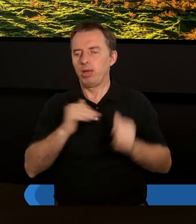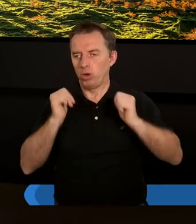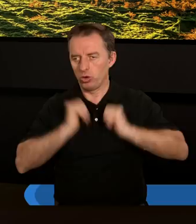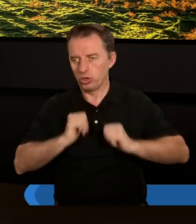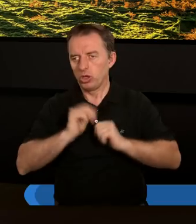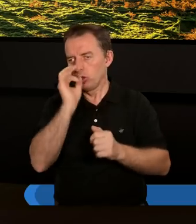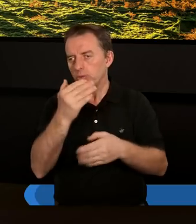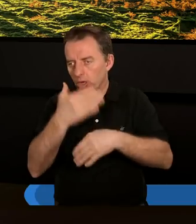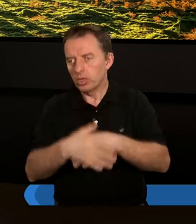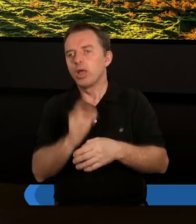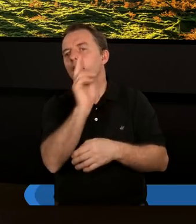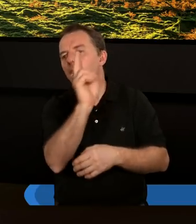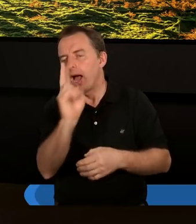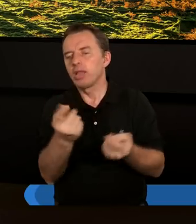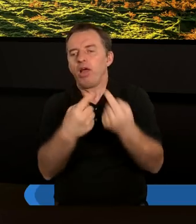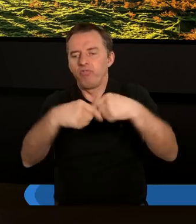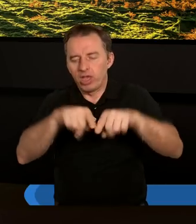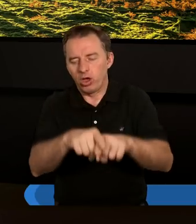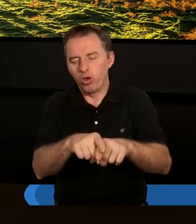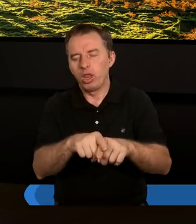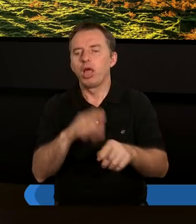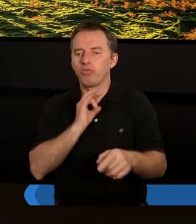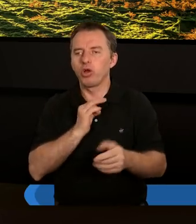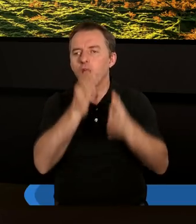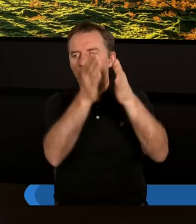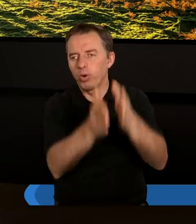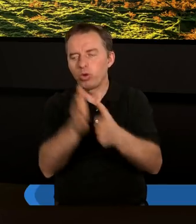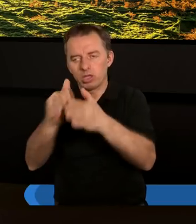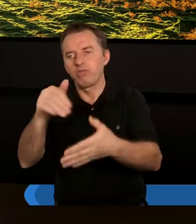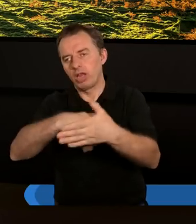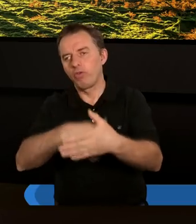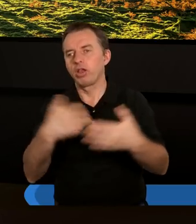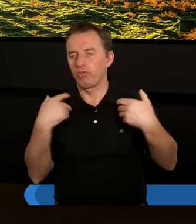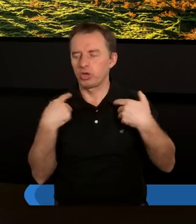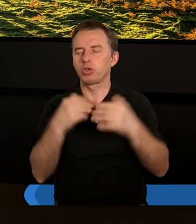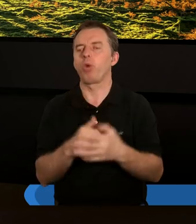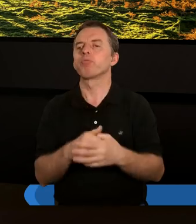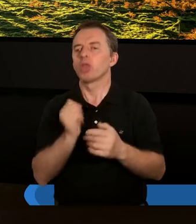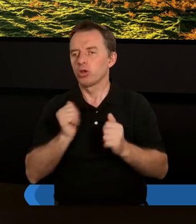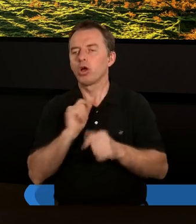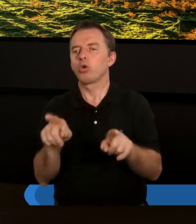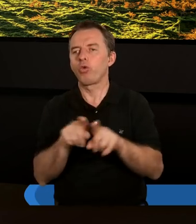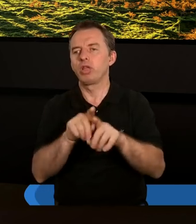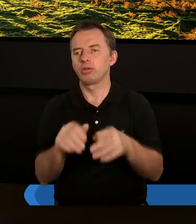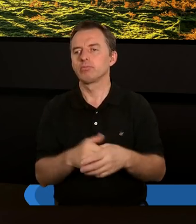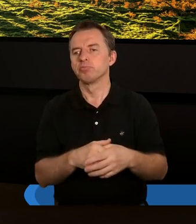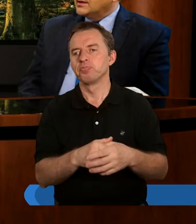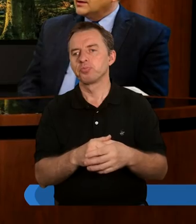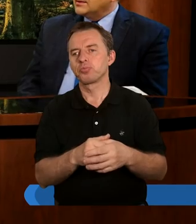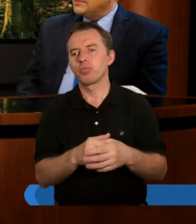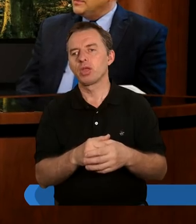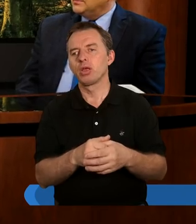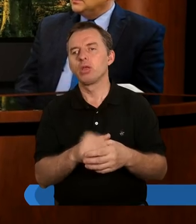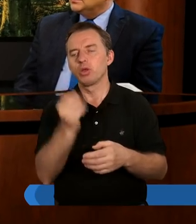oczekiwanie, że to się dobrze skończy i że każdy wykaże odpowiednią postawę. To jest bardzo ważne. Takie oczekiwanie również. Proszę.